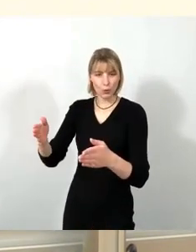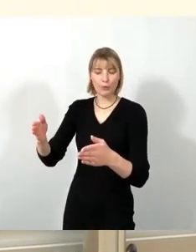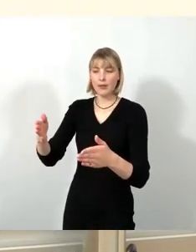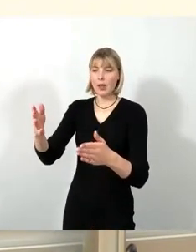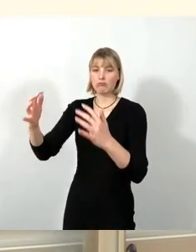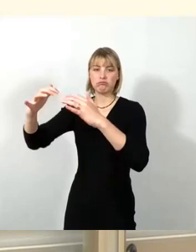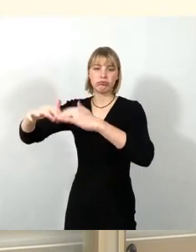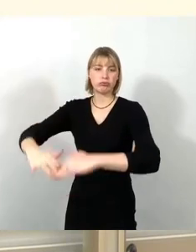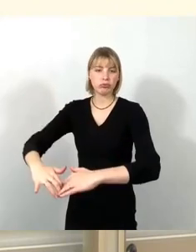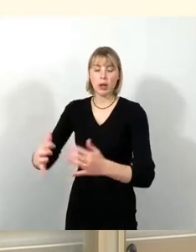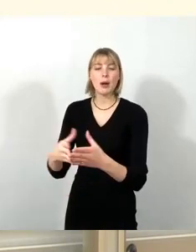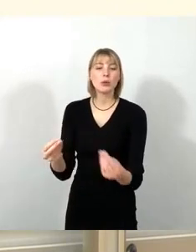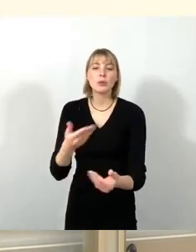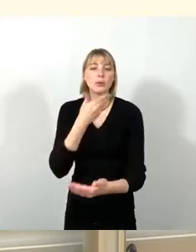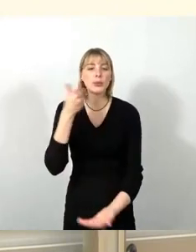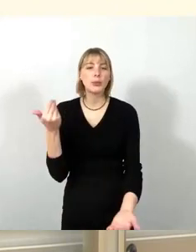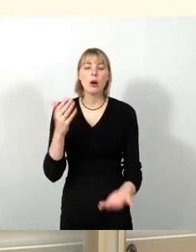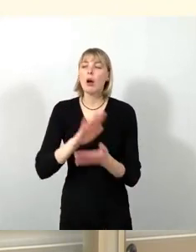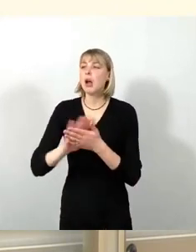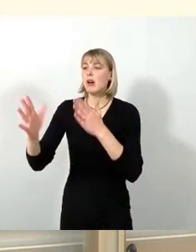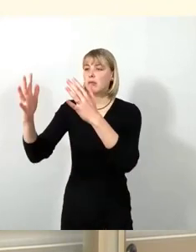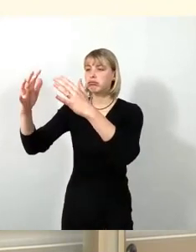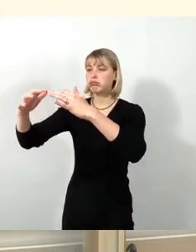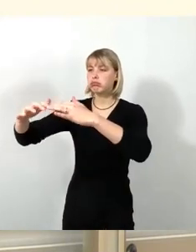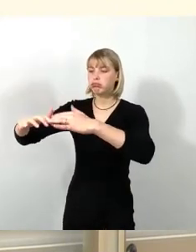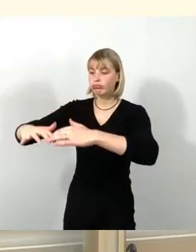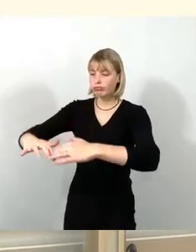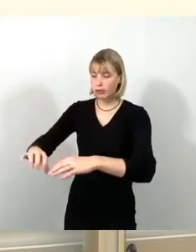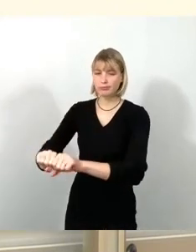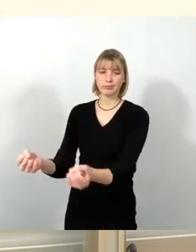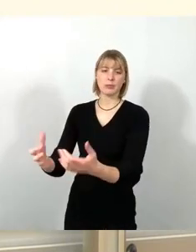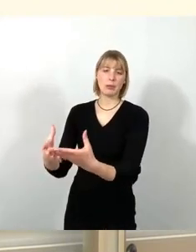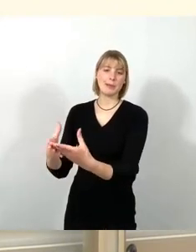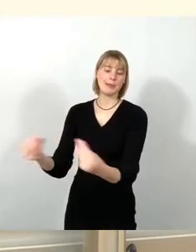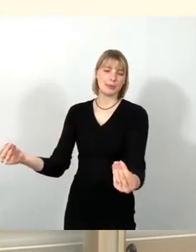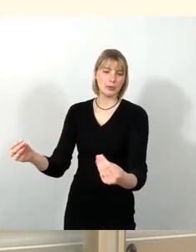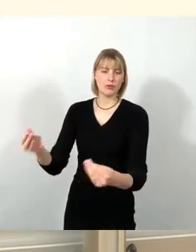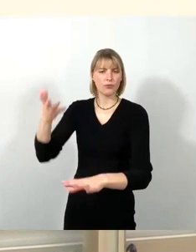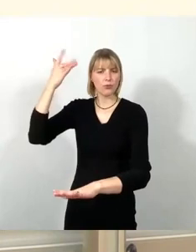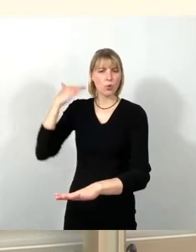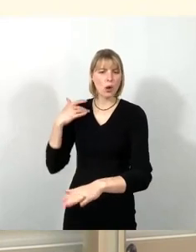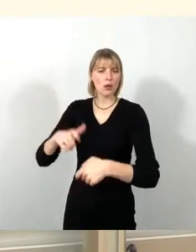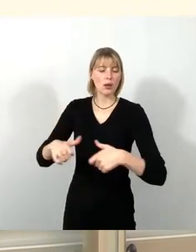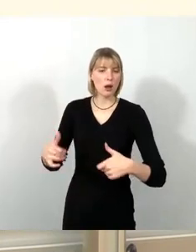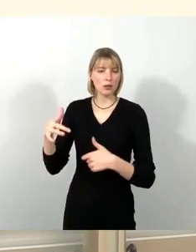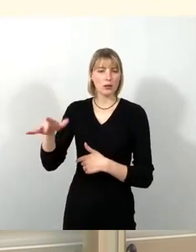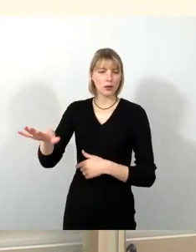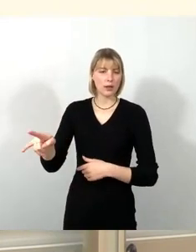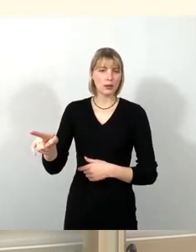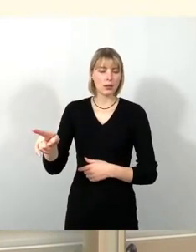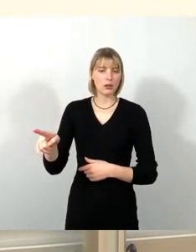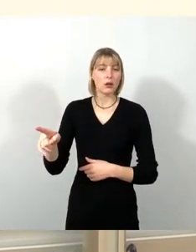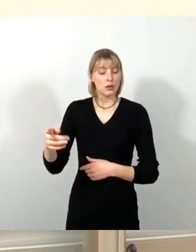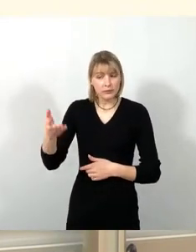Es wird gesagt, lassen wir es so lange verfallen, bis es kaputt ist. Da war mal ein Kindergarten drin. Und dieser Garten, den Sie gezeigt haben, wo sich ja eigentlich nichts getan hat, der war